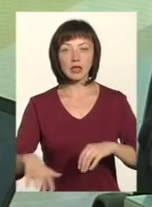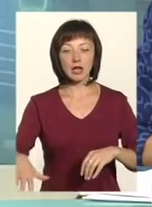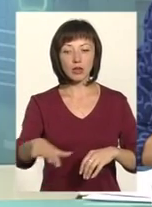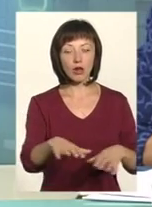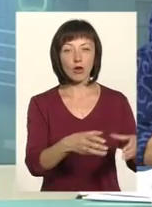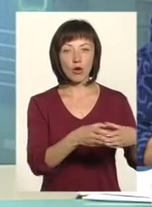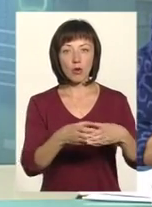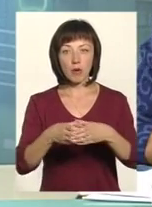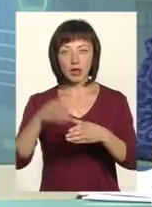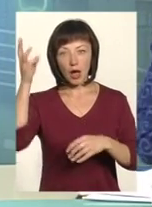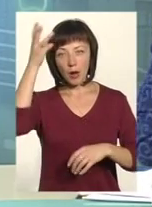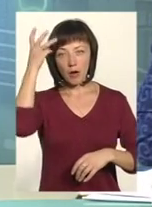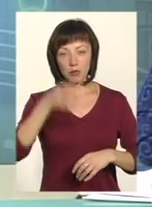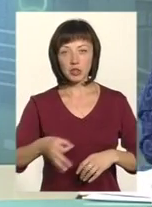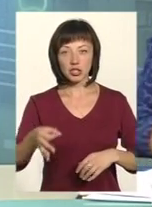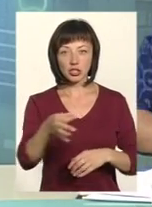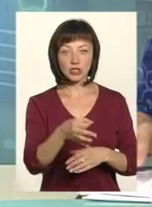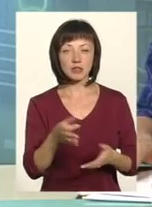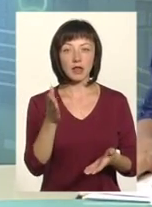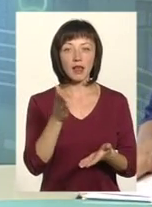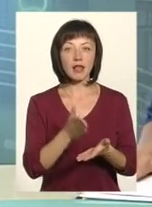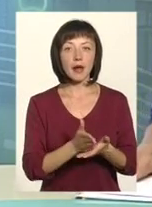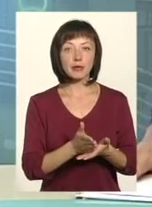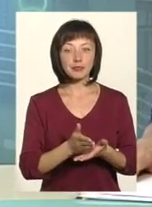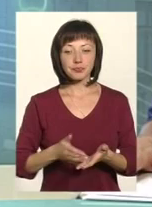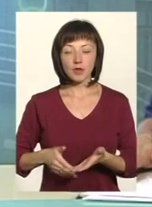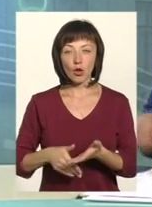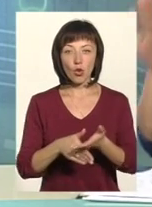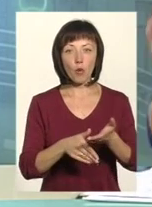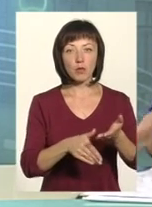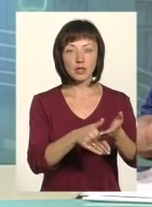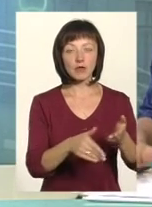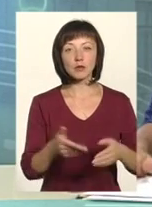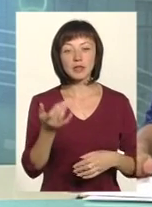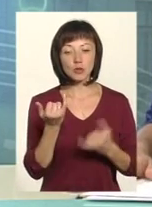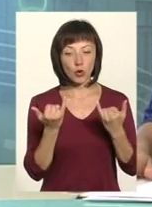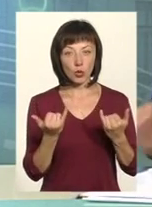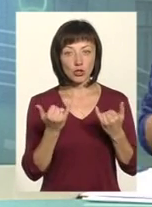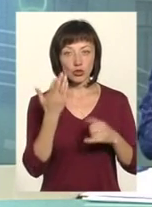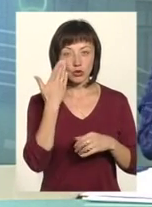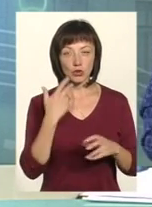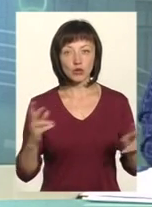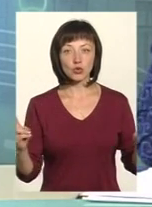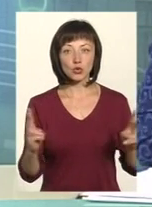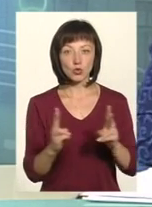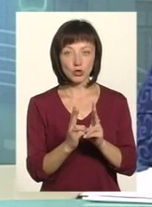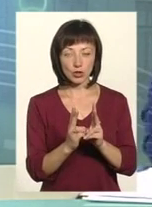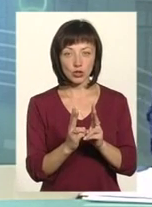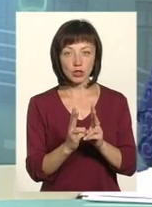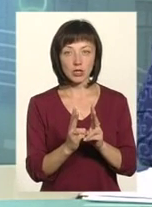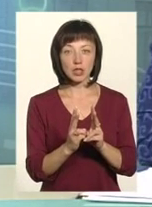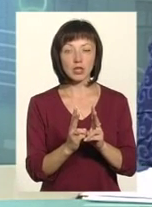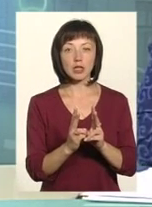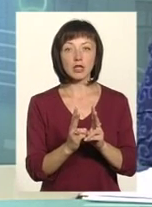Хмельниччина, можна сказати, є локомотивом. Власне, про це говорив і під час сьогоднішньої зустрічі, і нам